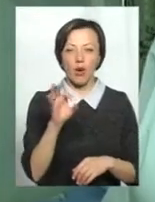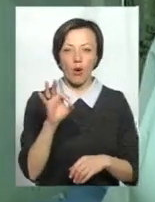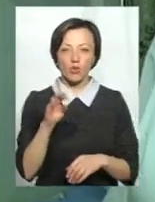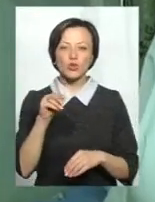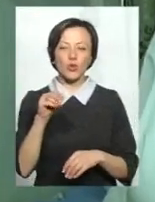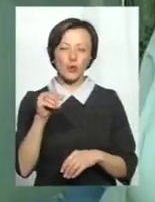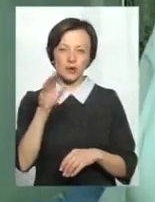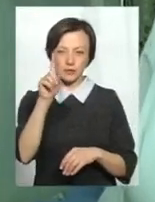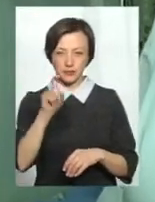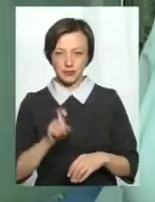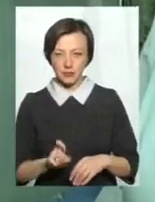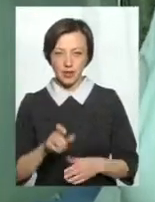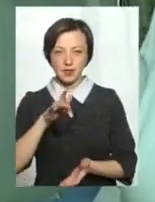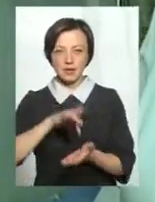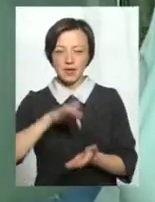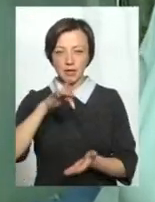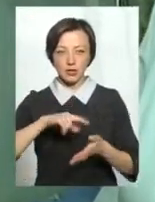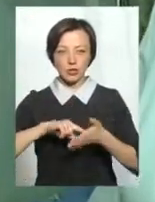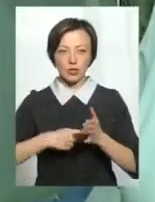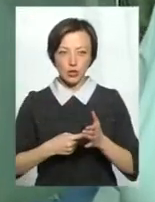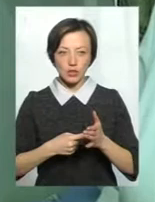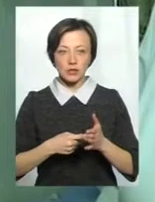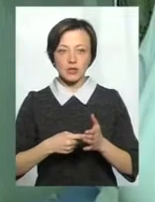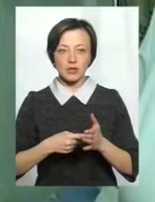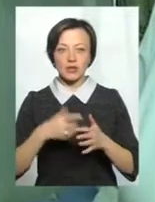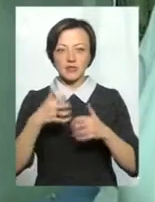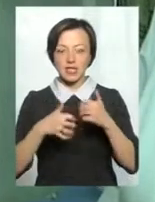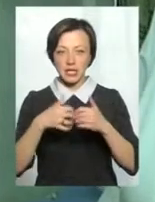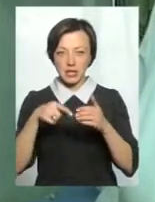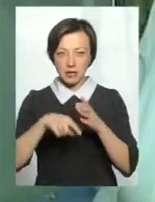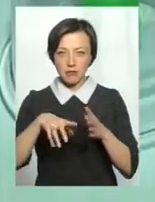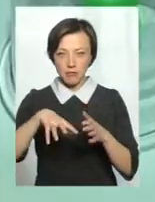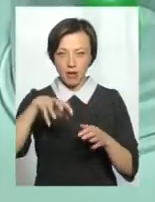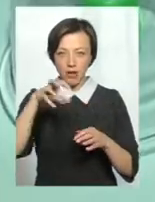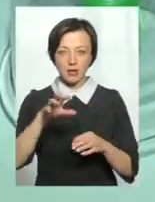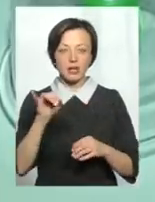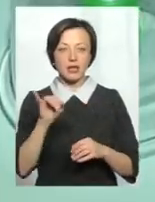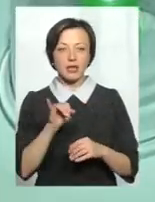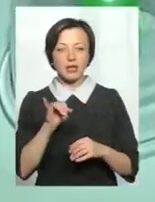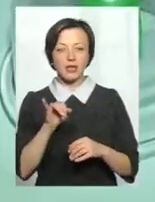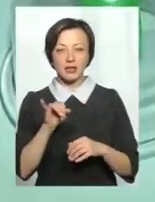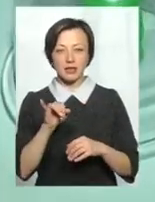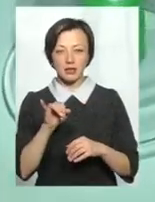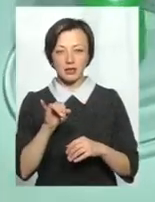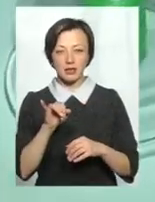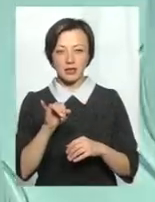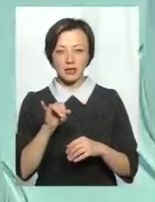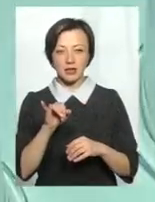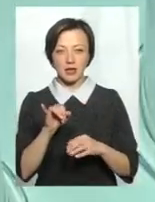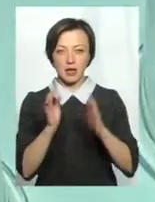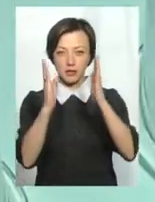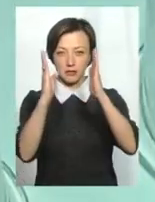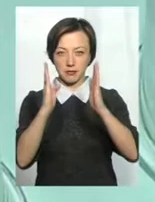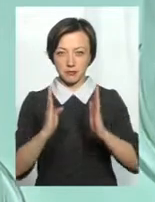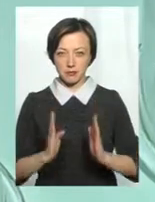центрі акупунктурної точки, всередині банки магніт і ставляться по паравертебральних